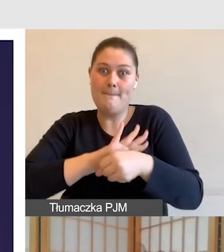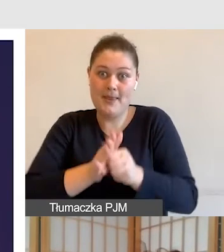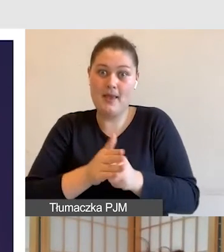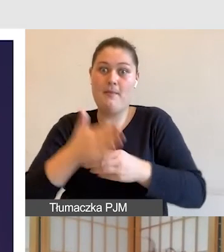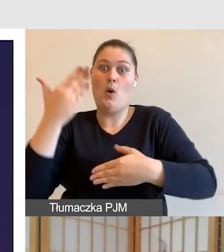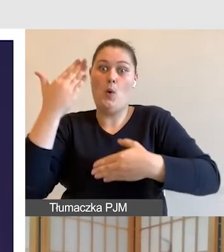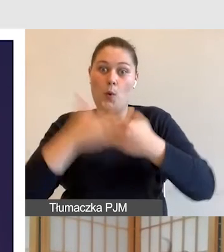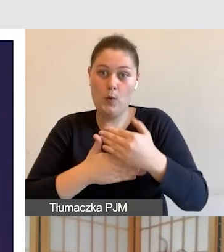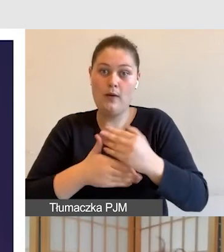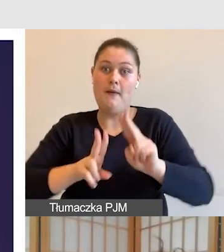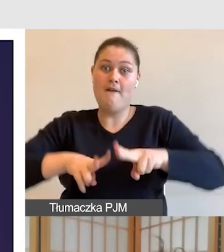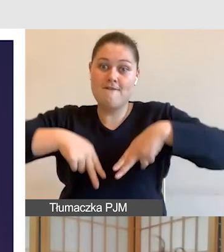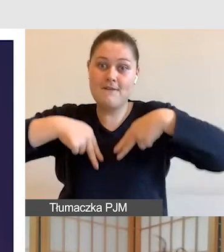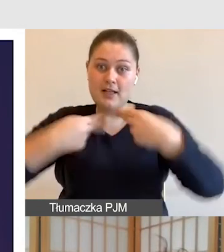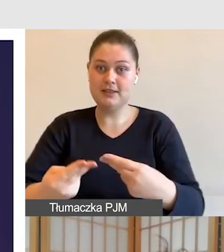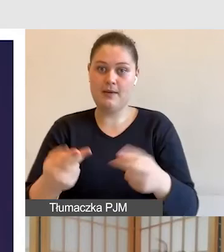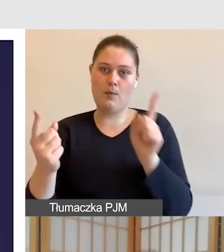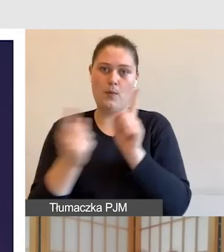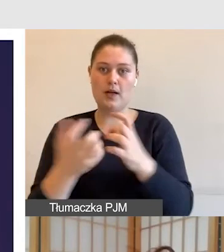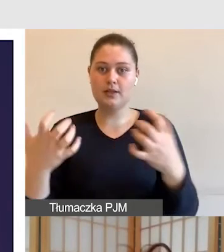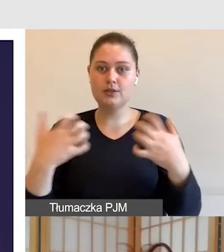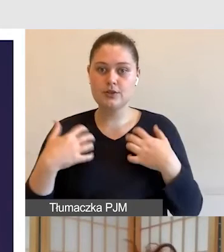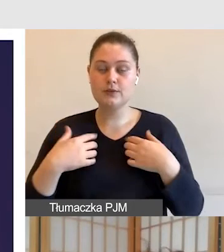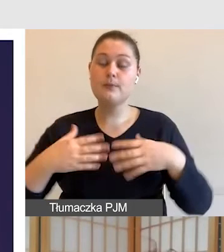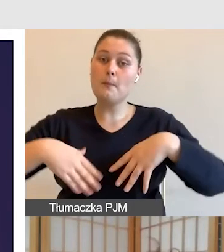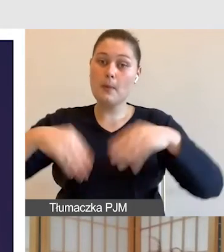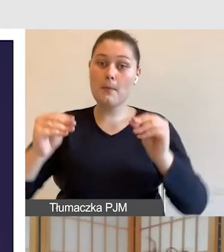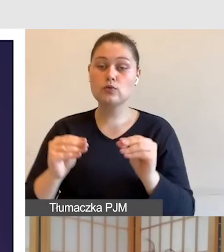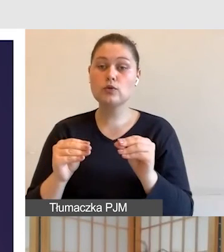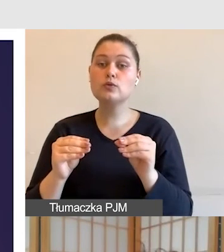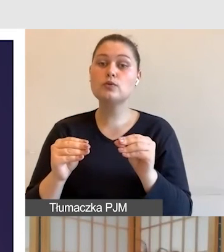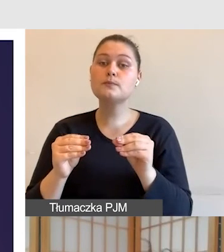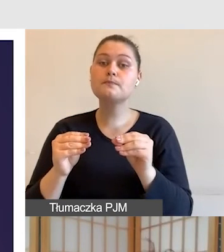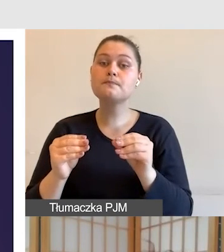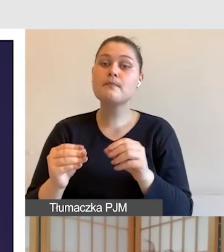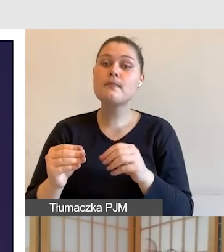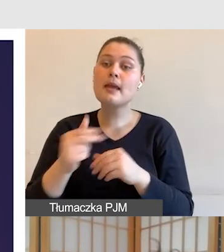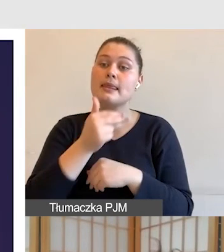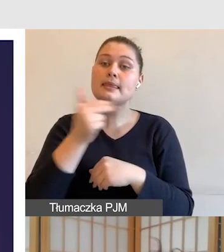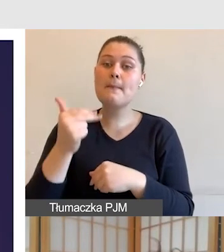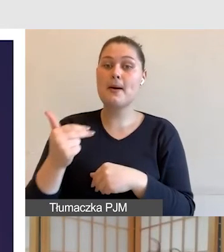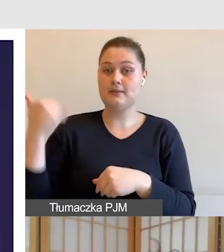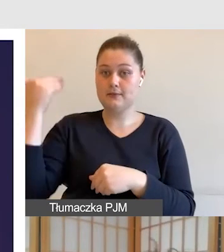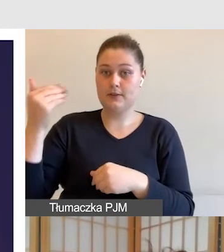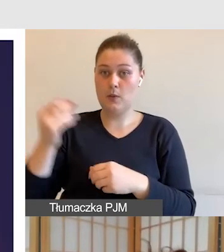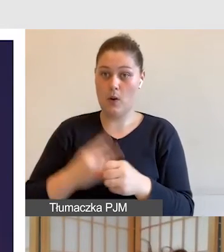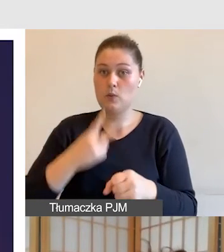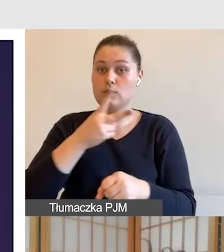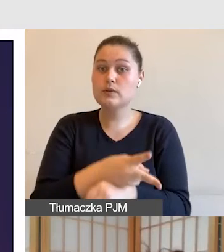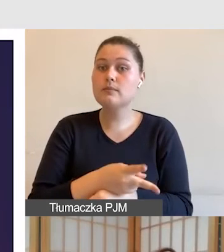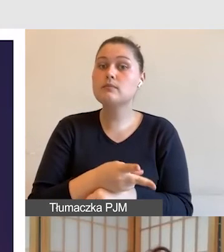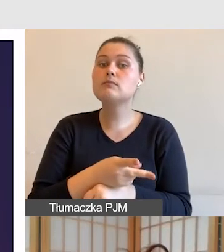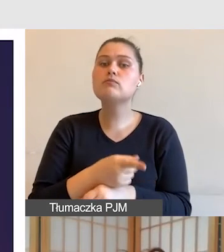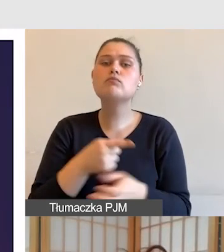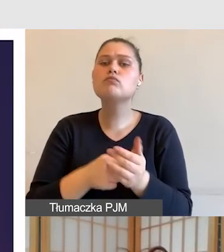Przed rozpoczęciem rozważań na temat dostępnego wykładu warto zauważyć, iż dostępne wykłady to nie